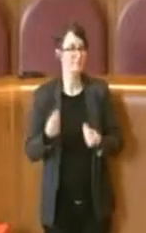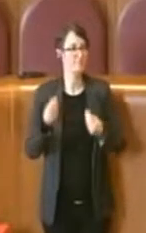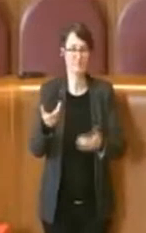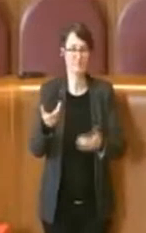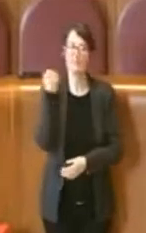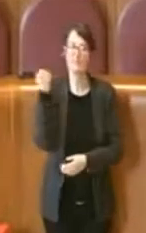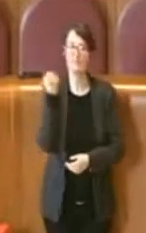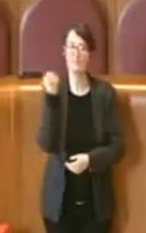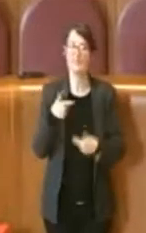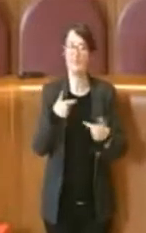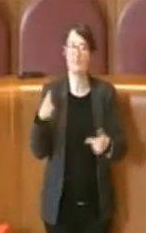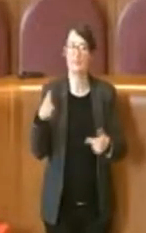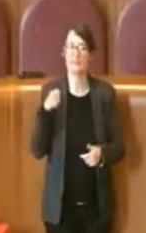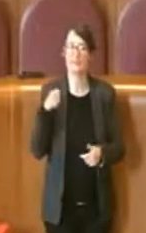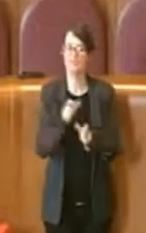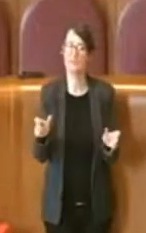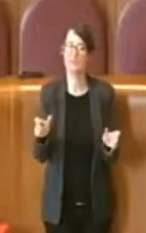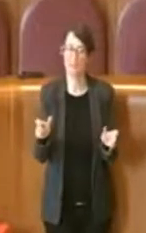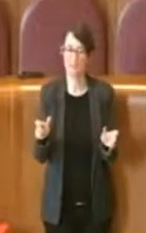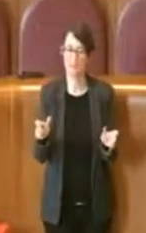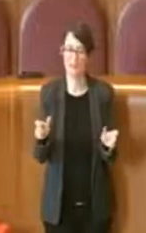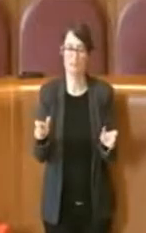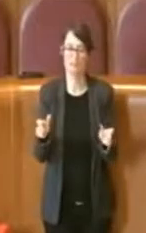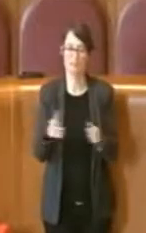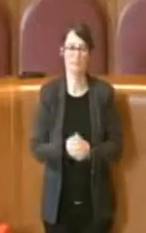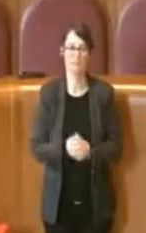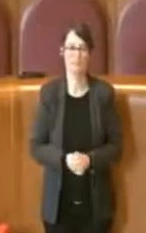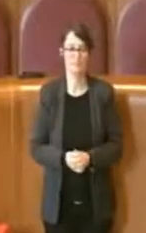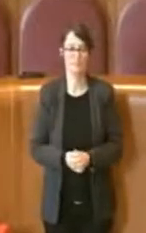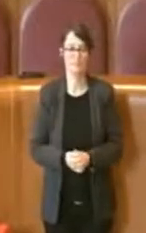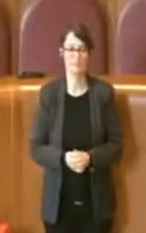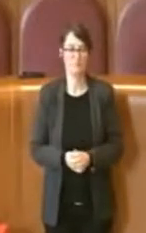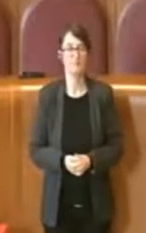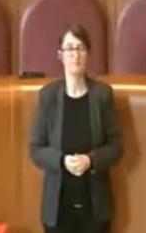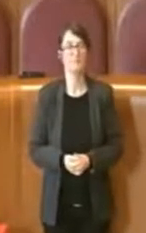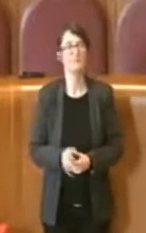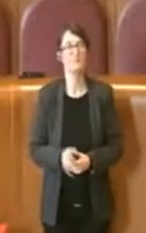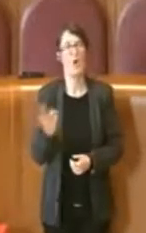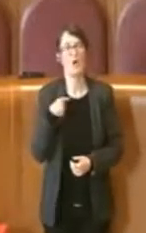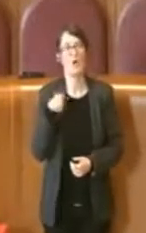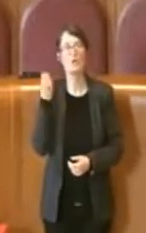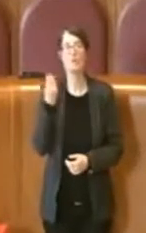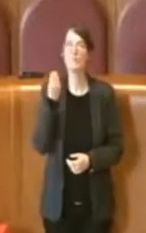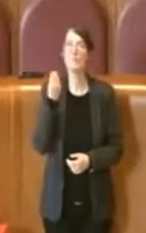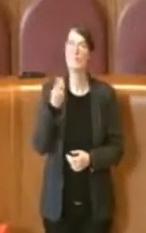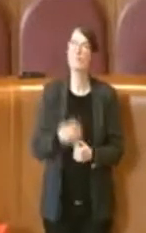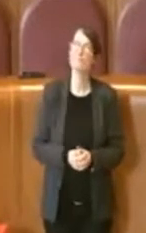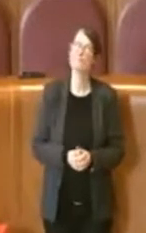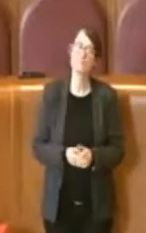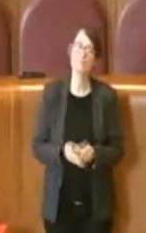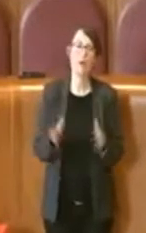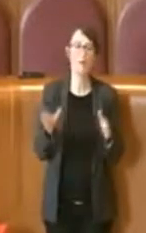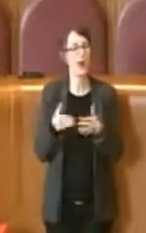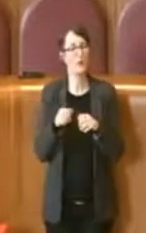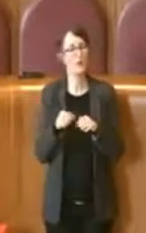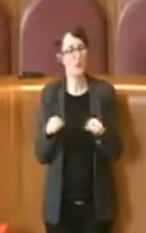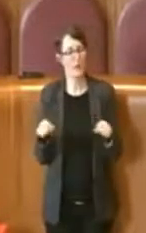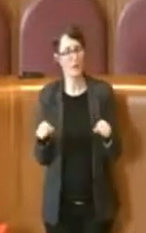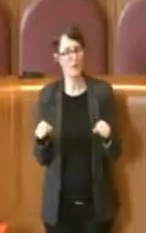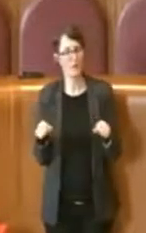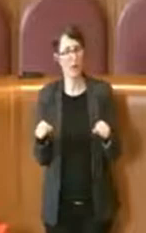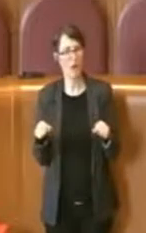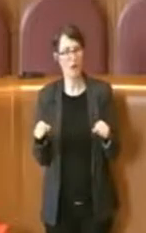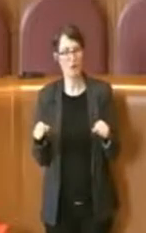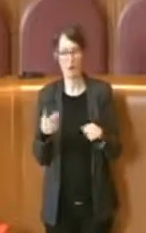servizi ai cittadini. Tra le altre cose mi chiedo come il Partito Democratico andrà a votare, mi